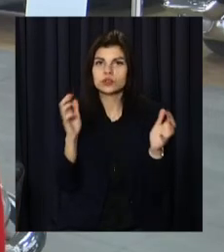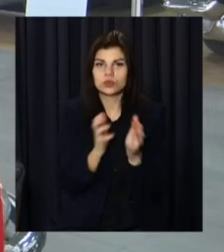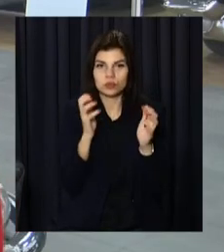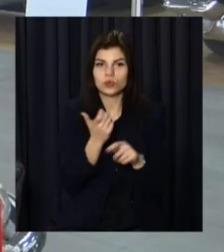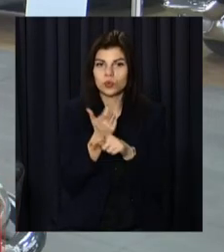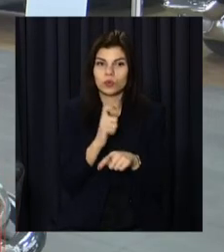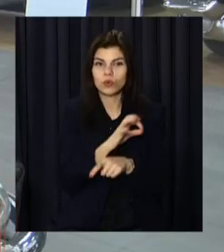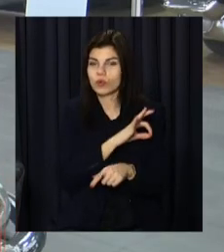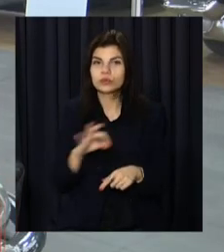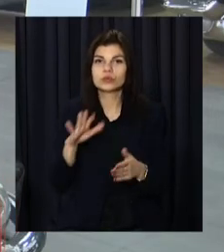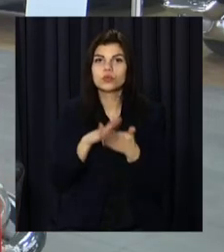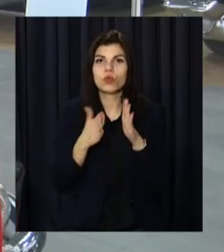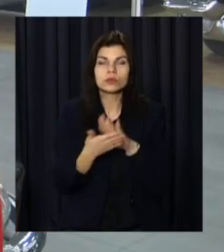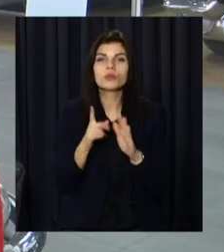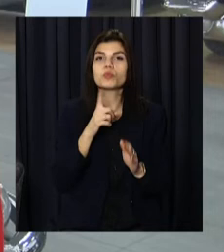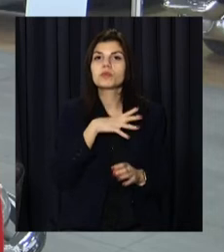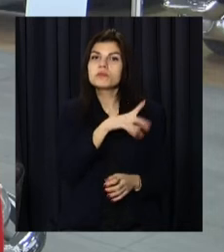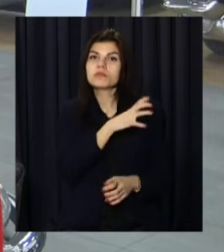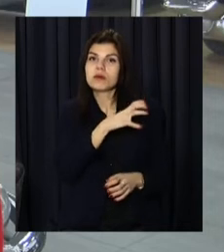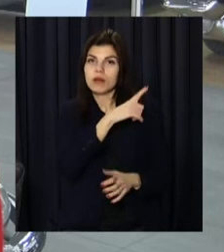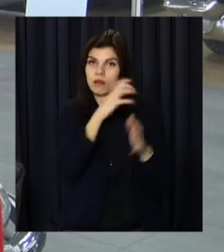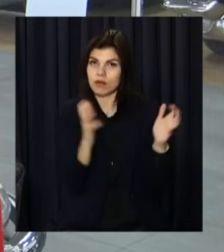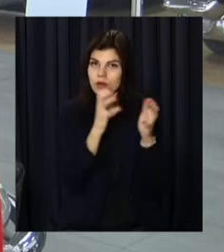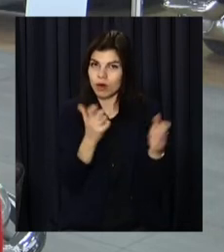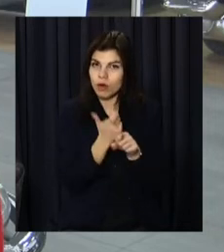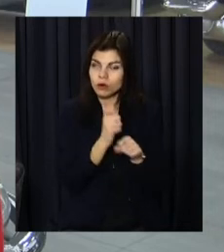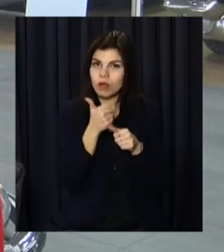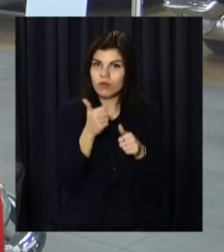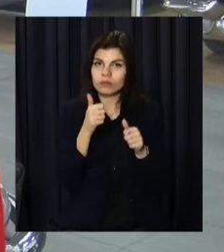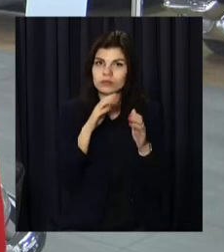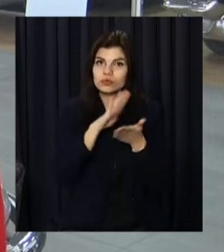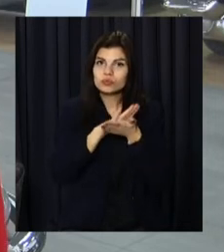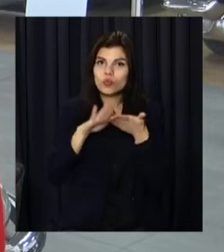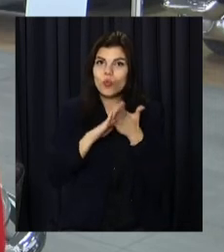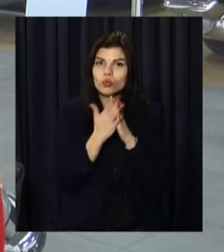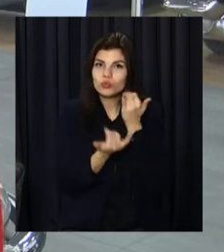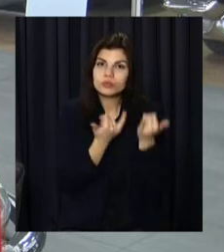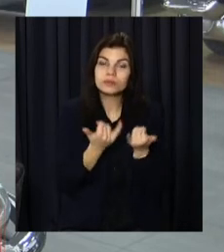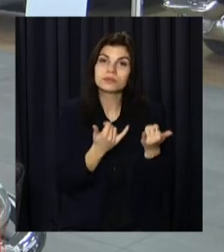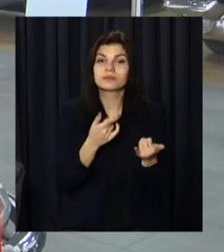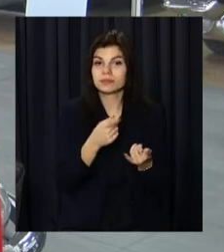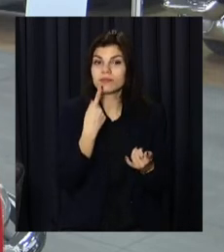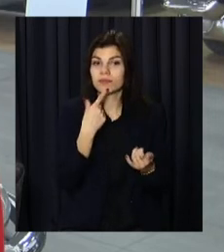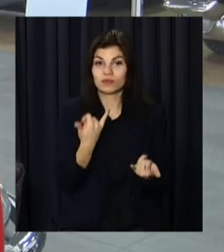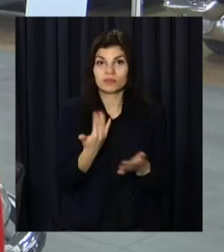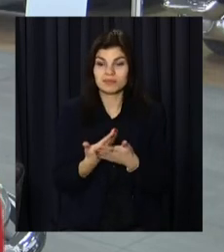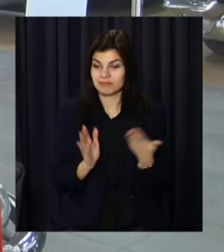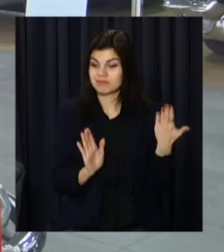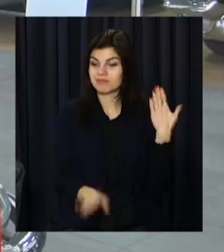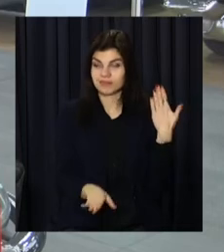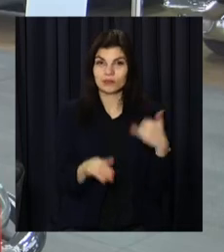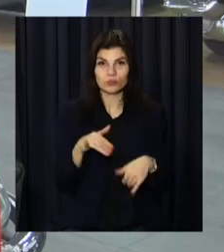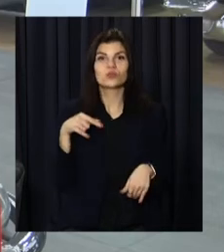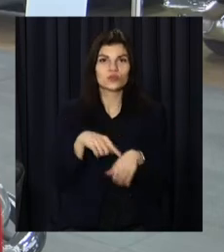своєму стані. Автомобіль знаходиться на ходу. І, в принципі, при желанні можна нажати педаль в пол і